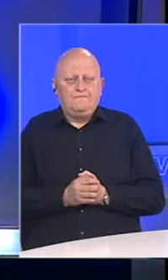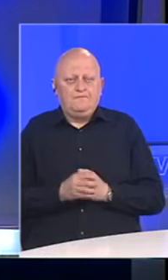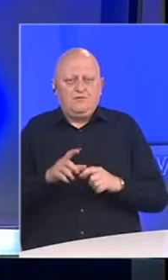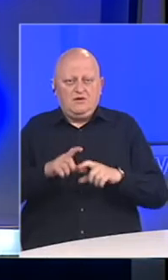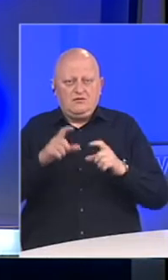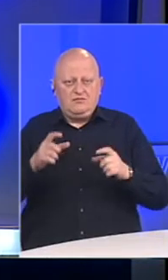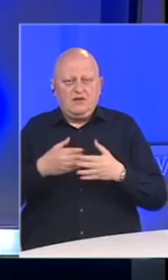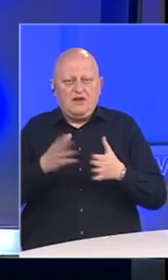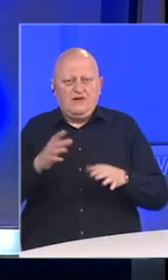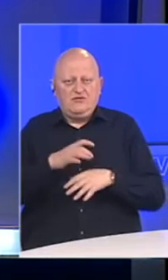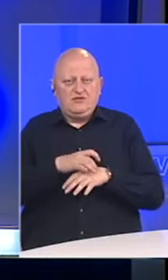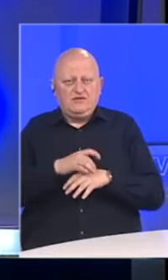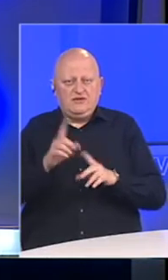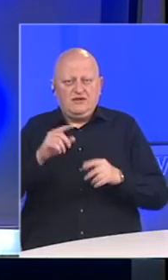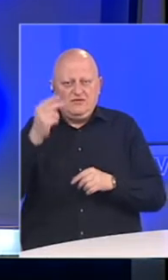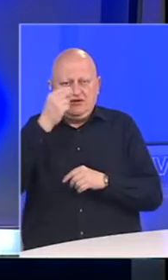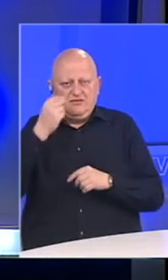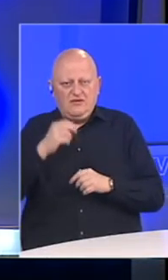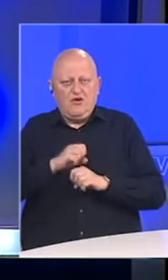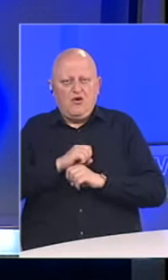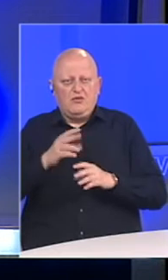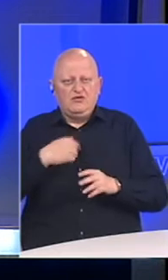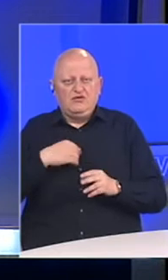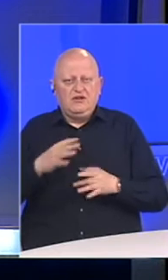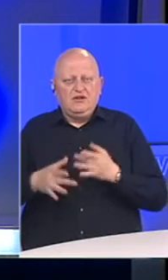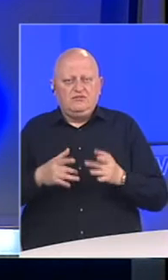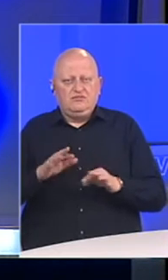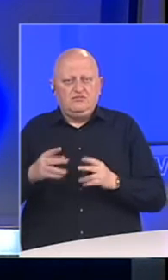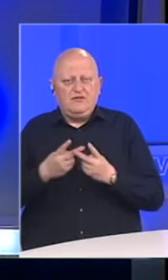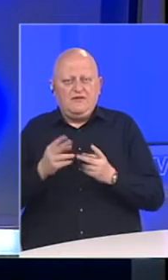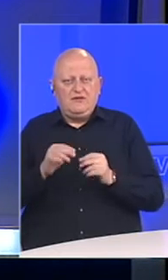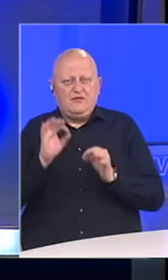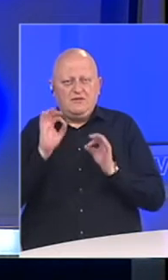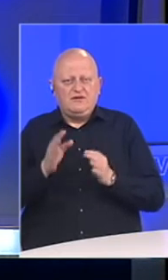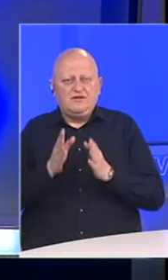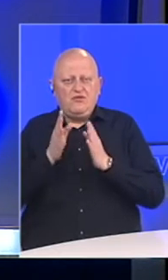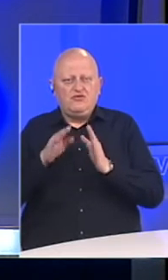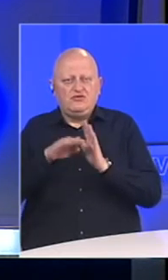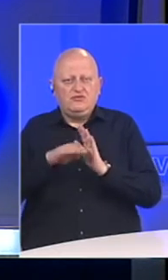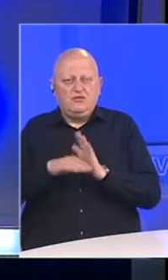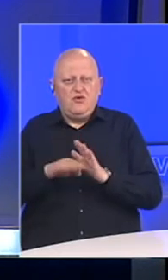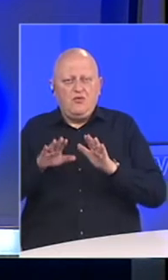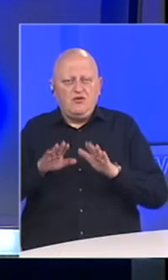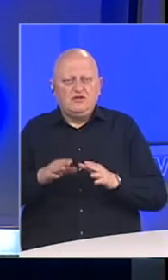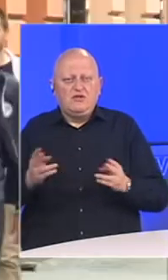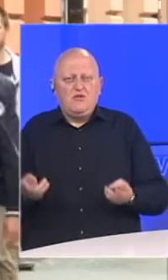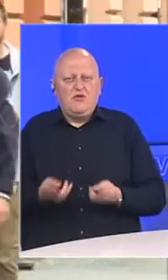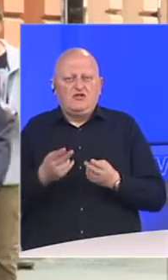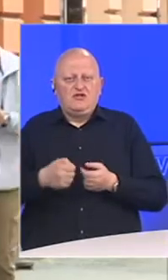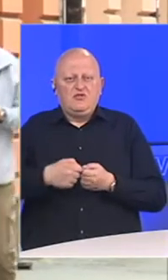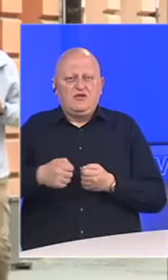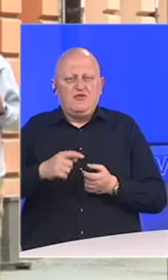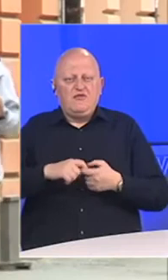Institut za javno zdravstvo Republike Srpske objavio je na svojoj internet stranici precizna uputstva i preporuke o postepenom